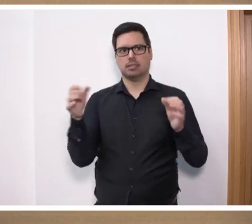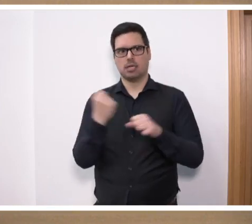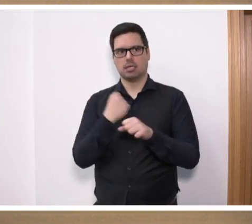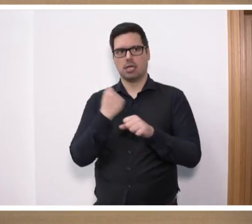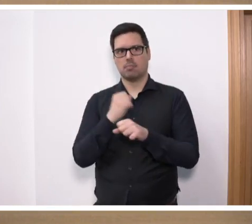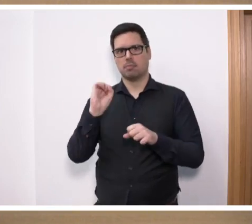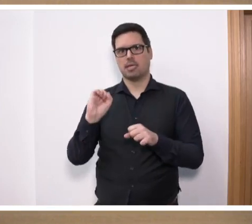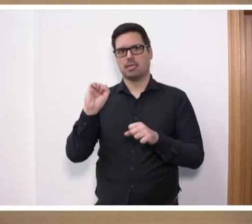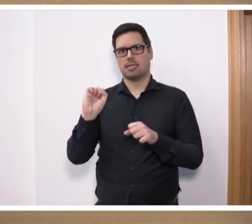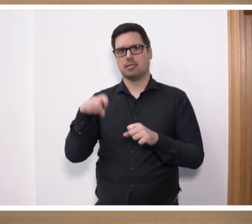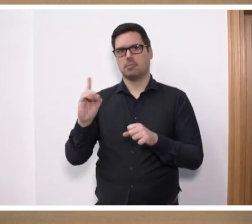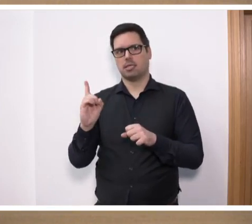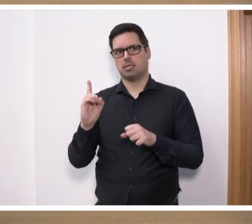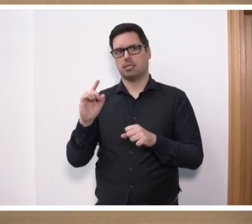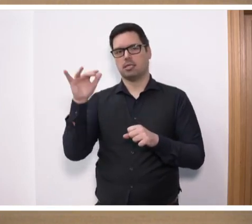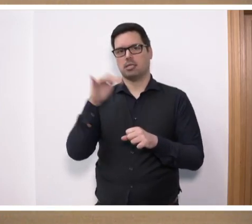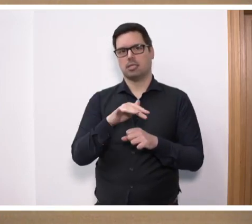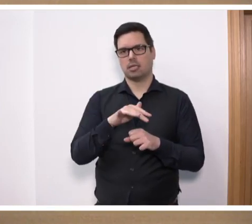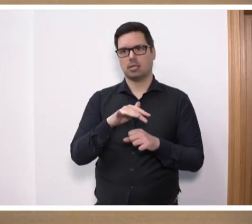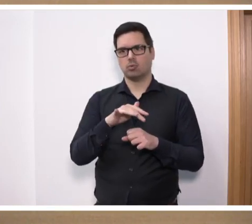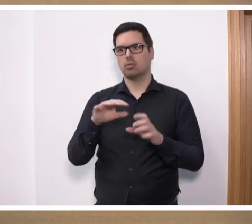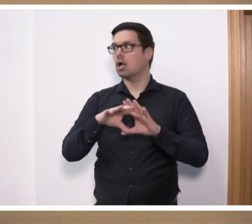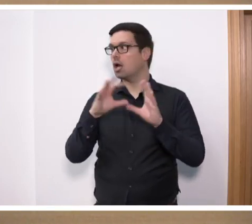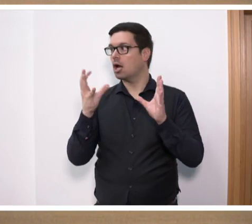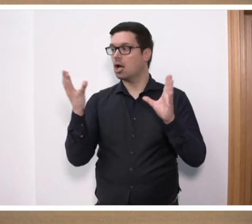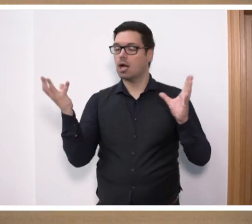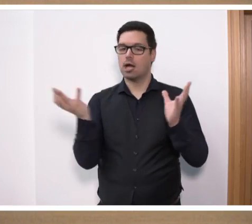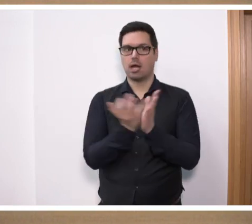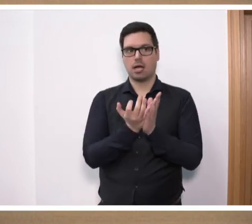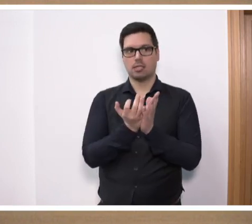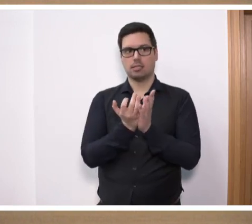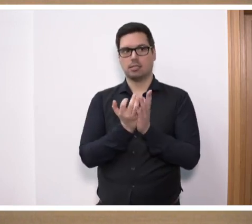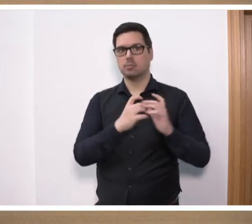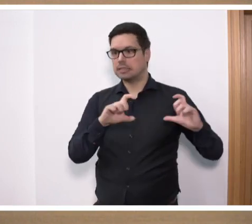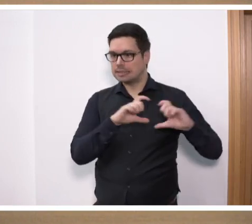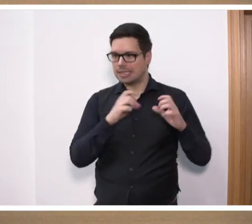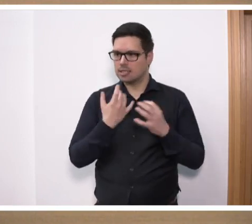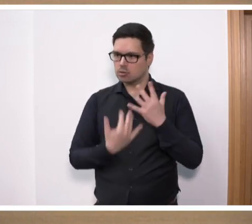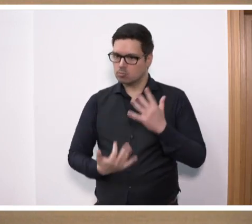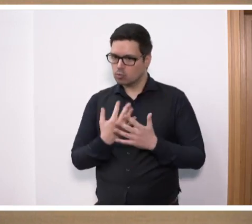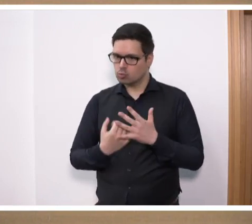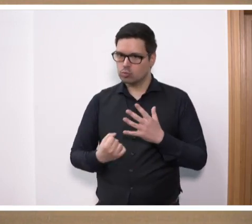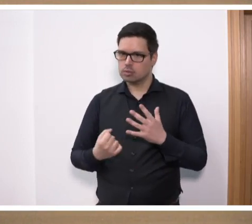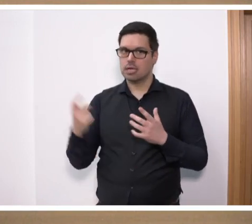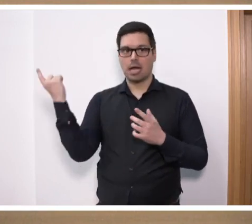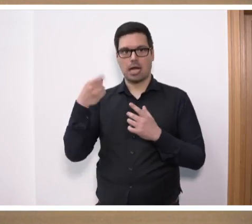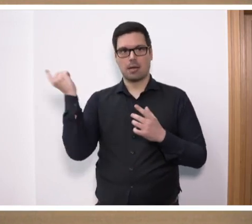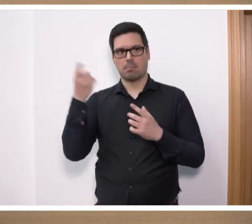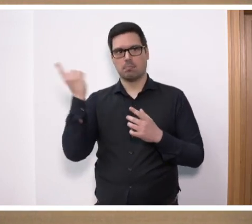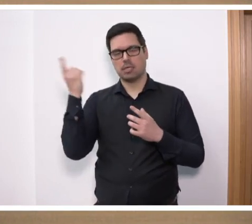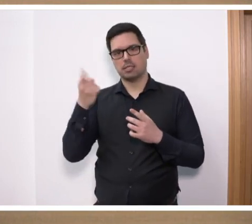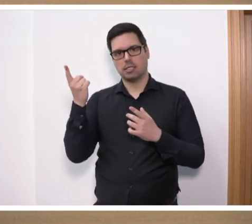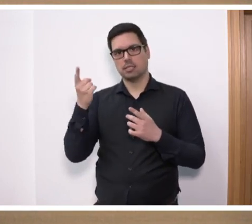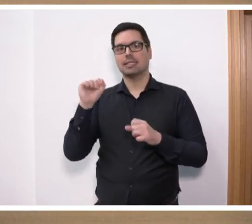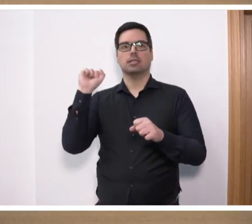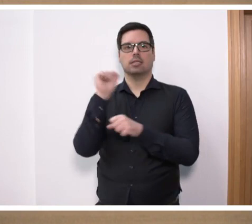bei der SPD-Fraktion und er hat wirklich an uns alle nochmal mit ganz viel Herzblut daran appelliert, ein ganz klares Bekenntnis